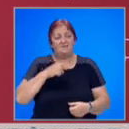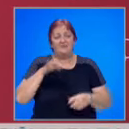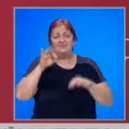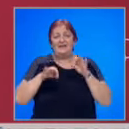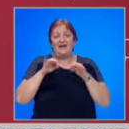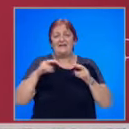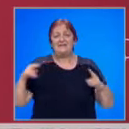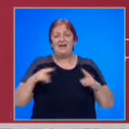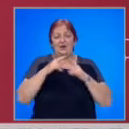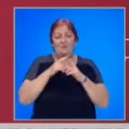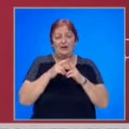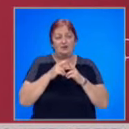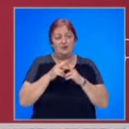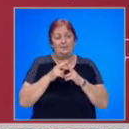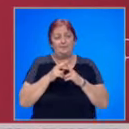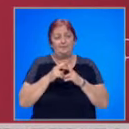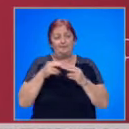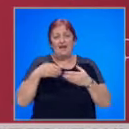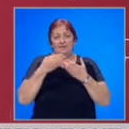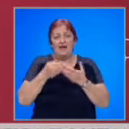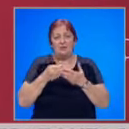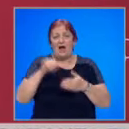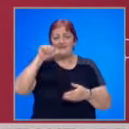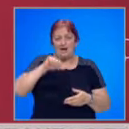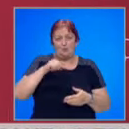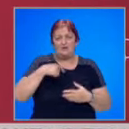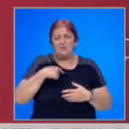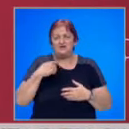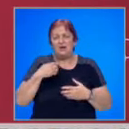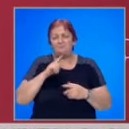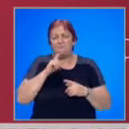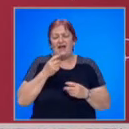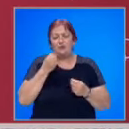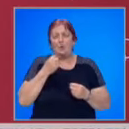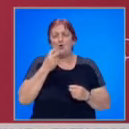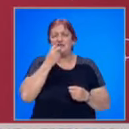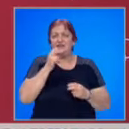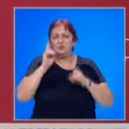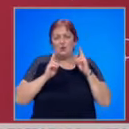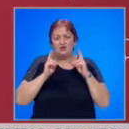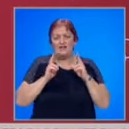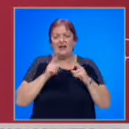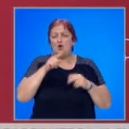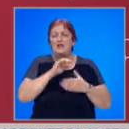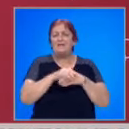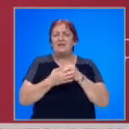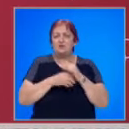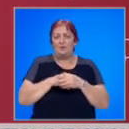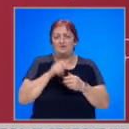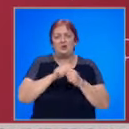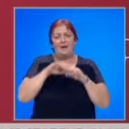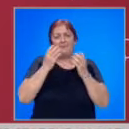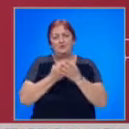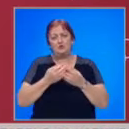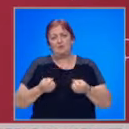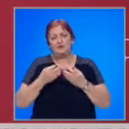квалификацията в Париж ни дадаха загуба. За мен беше спорно съдинско решение, но няма се оправдаване съдите. Ще да правим